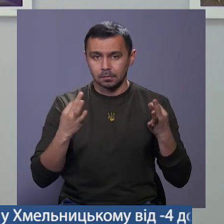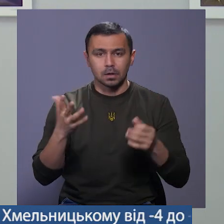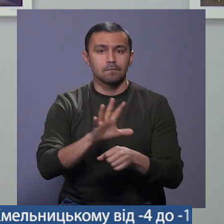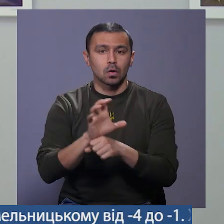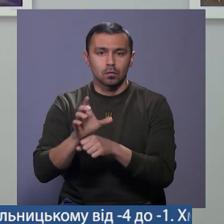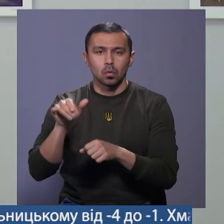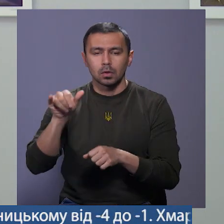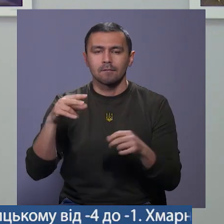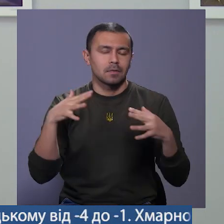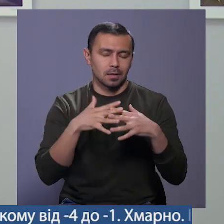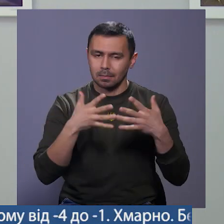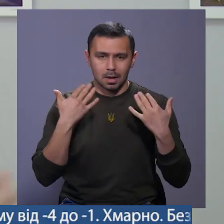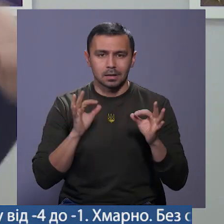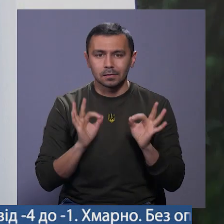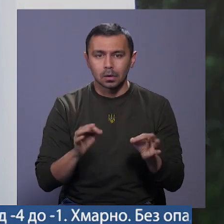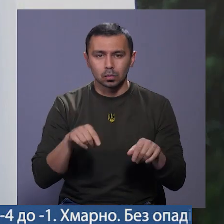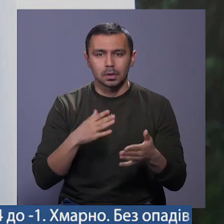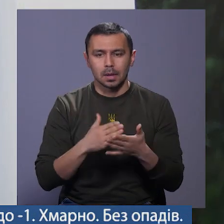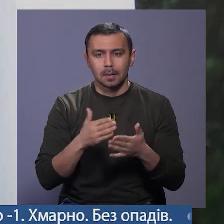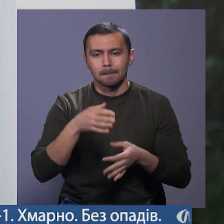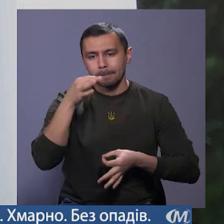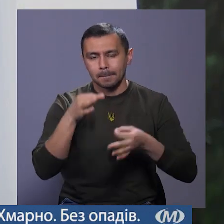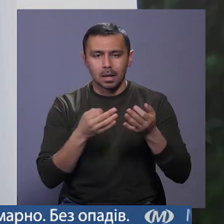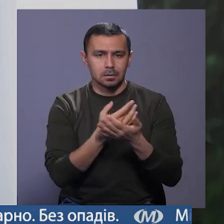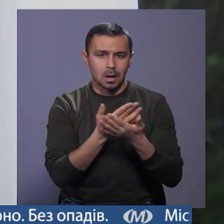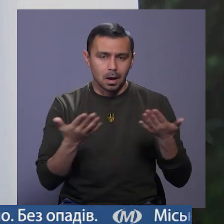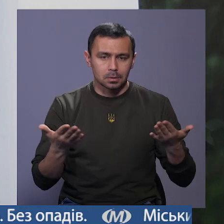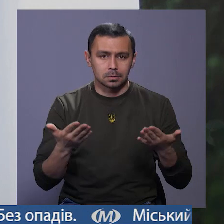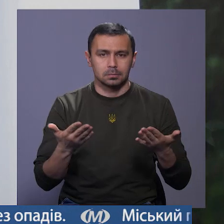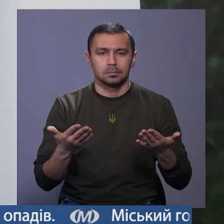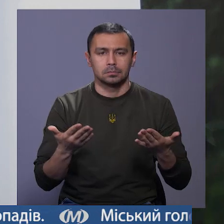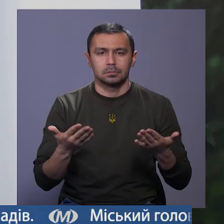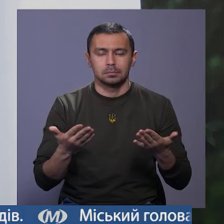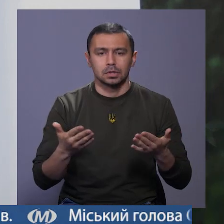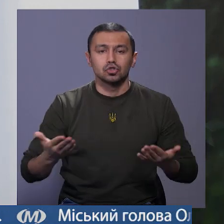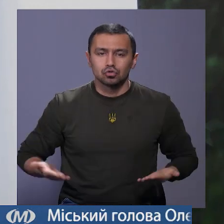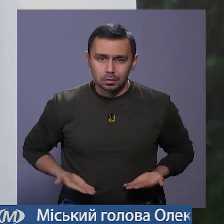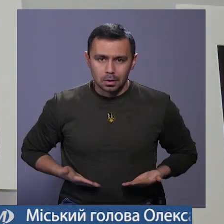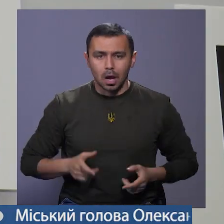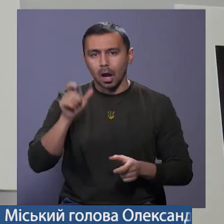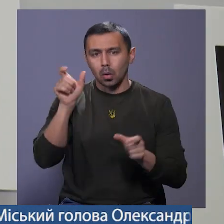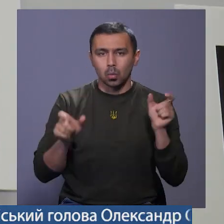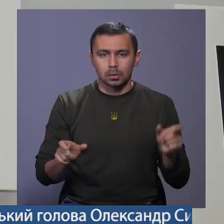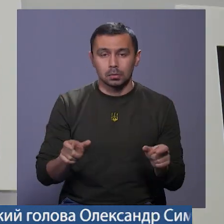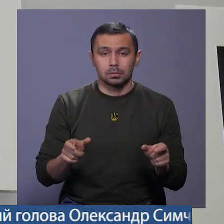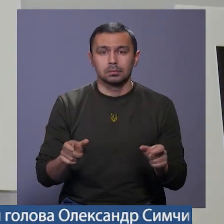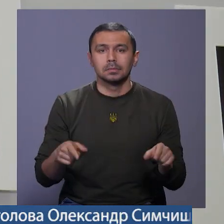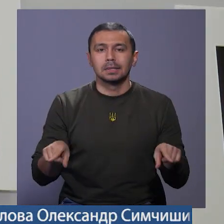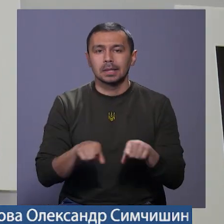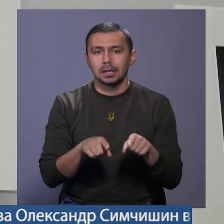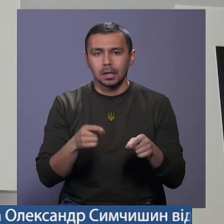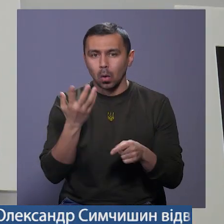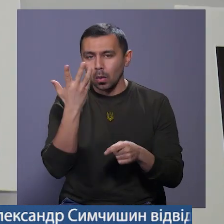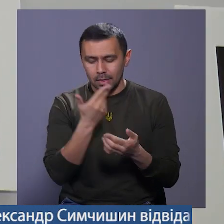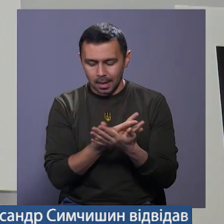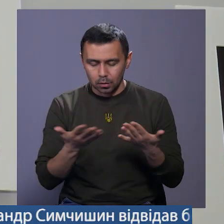фотографують, в них війни немає, звичайно. Тут і пейзаж, і натюрморт, і життя, і люди. Тому якраз такі контрасти,